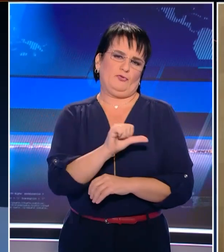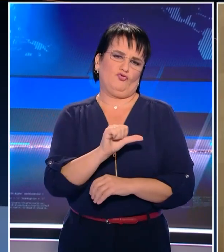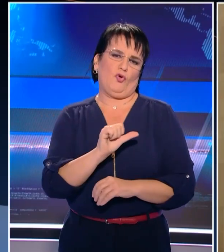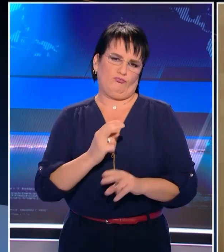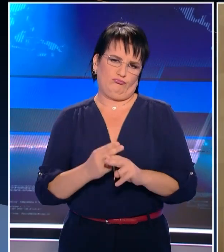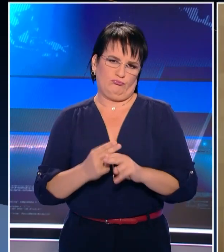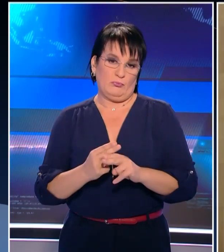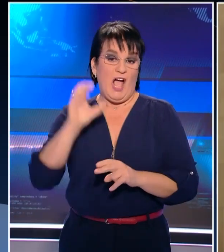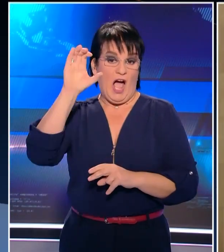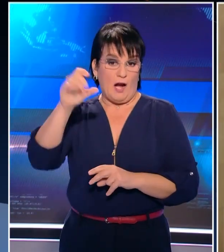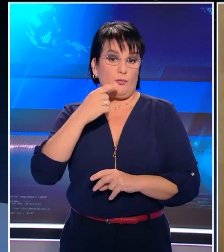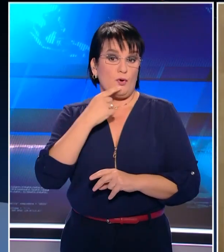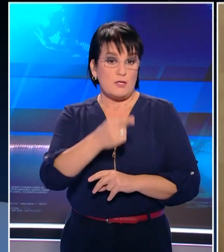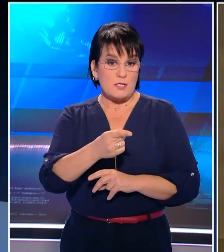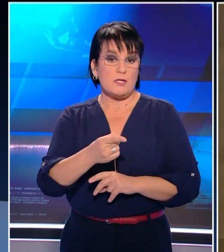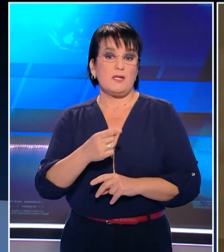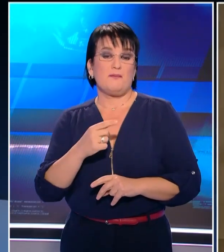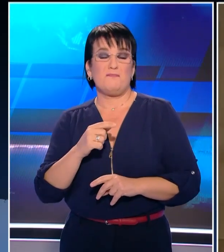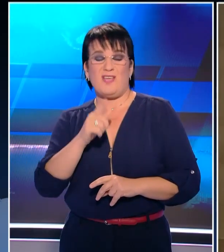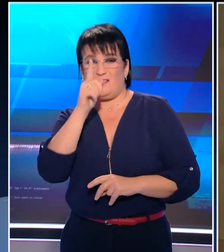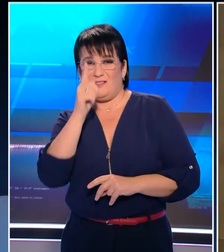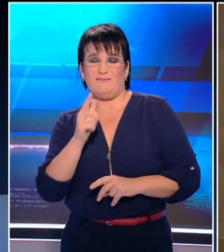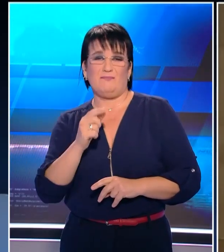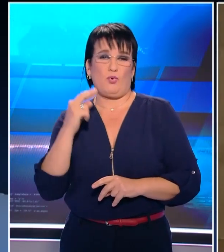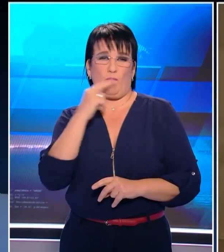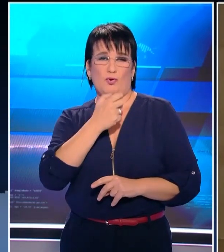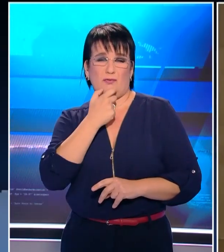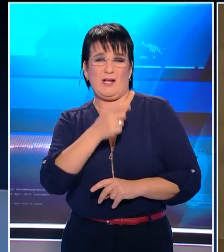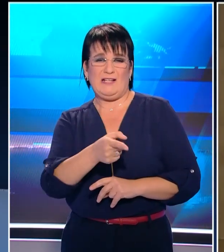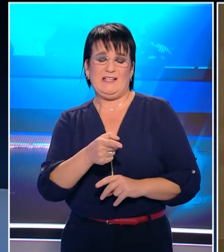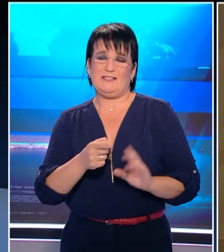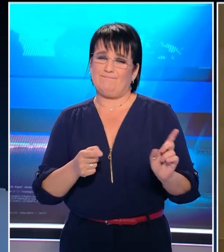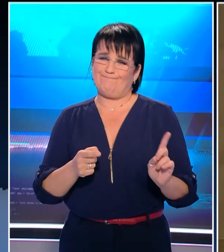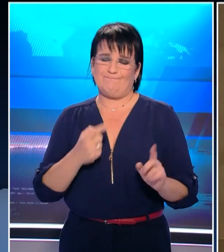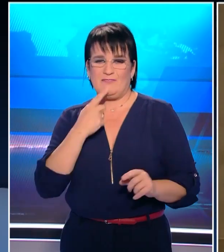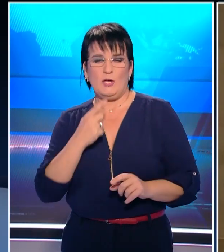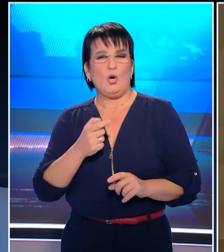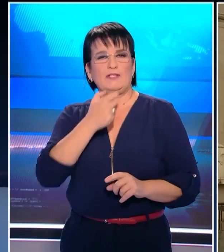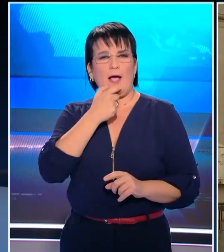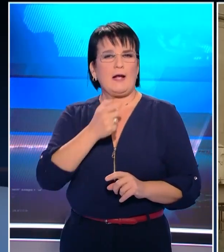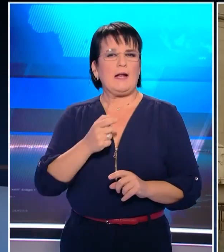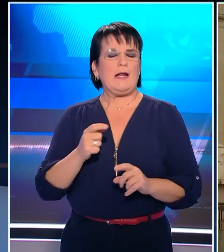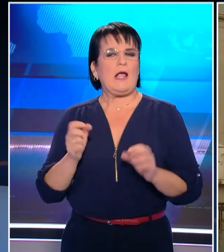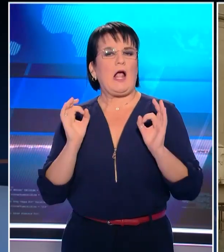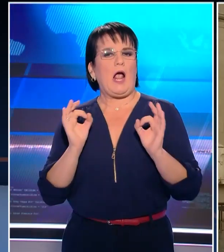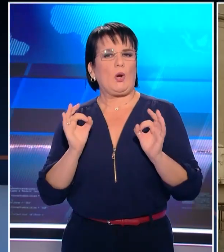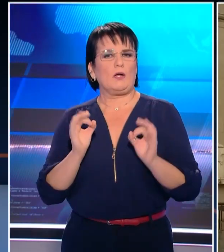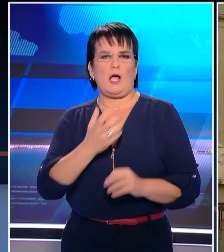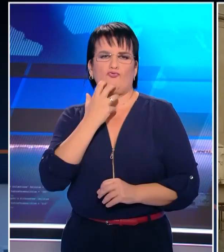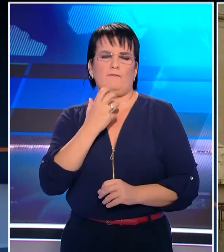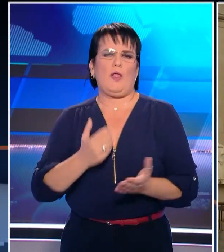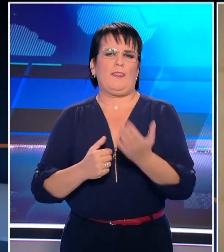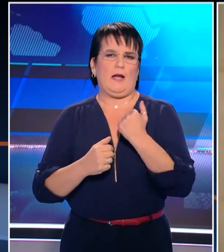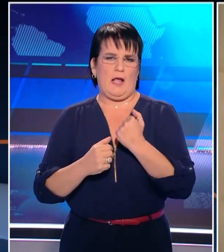καταλήγει με την επισήμανση πως το σνομπάρισμα του κυρίου Σούνακ θα θυμίσει πως το Ηνωμένο Βασίλειο δεν έχει ακόμα επιστρέψει σοβαρότητα